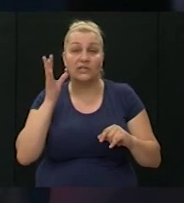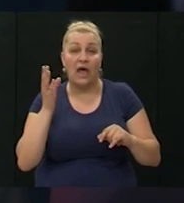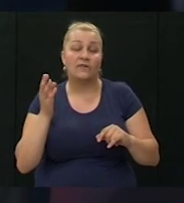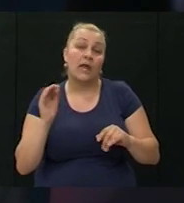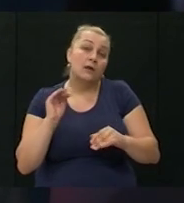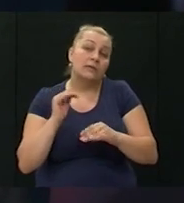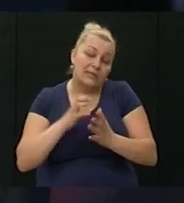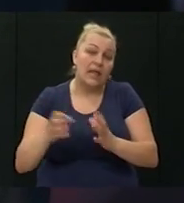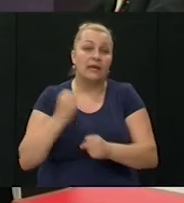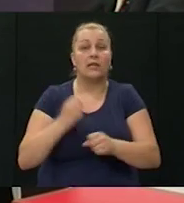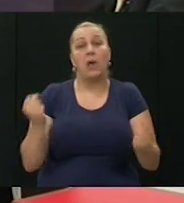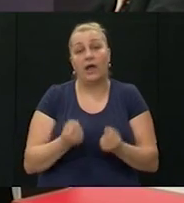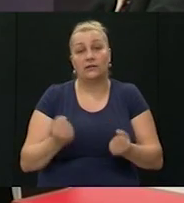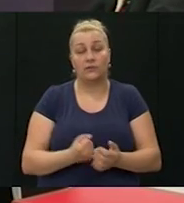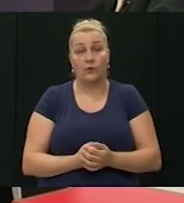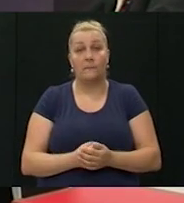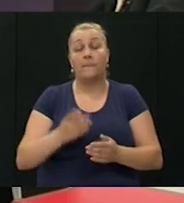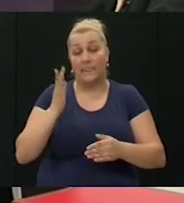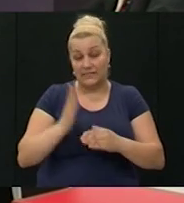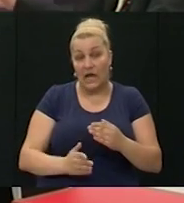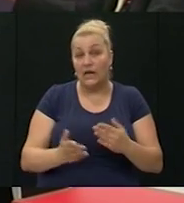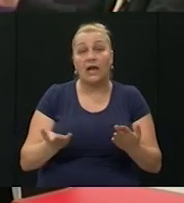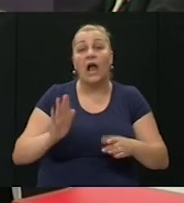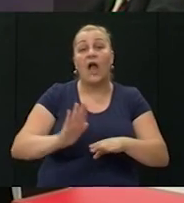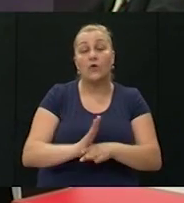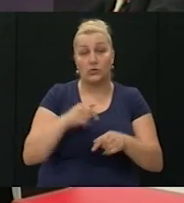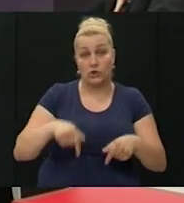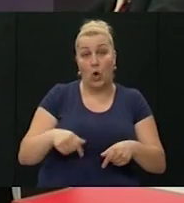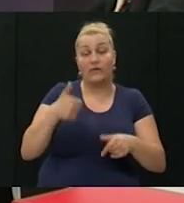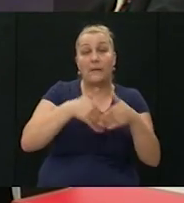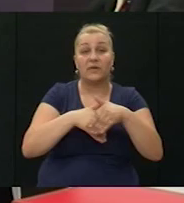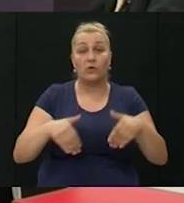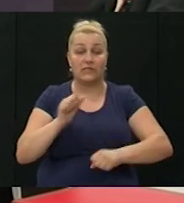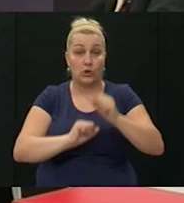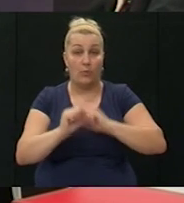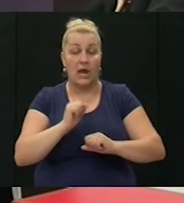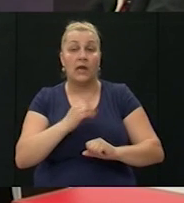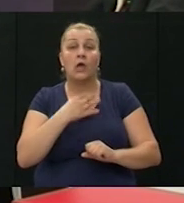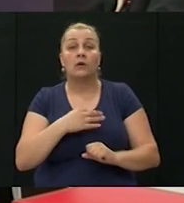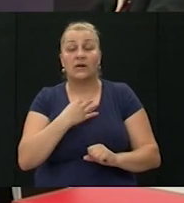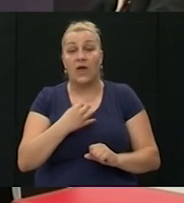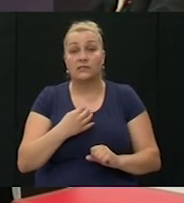provodi aktivno i za kraj evo kakav je osjećaj ovdje na prvoj crti obrane domovine Hrvatske u televiziji Jadran